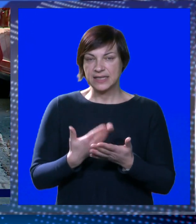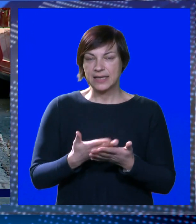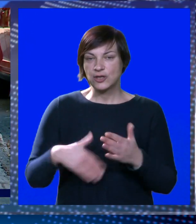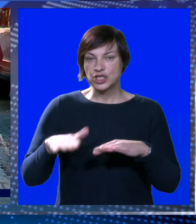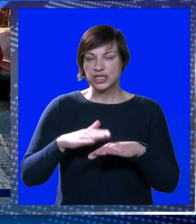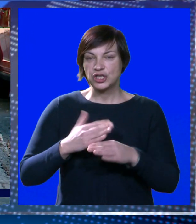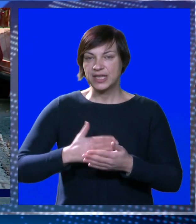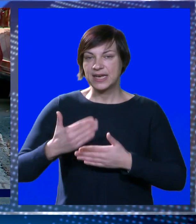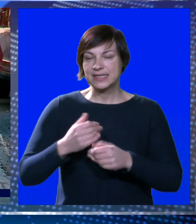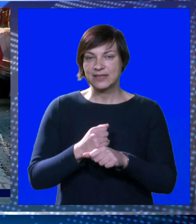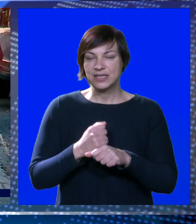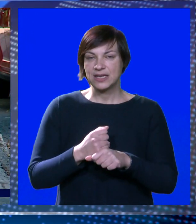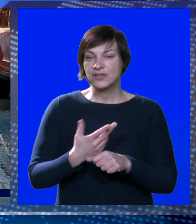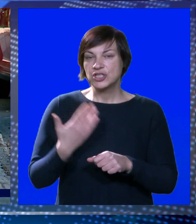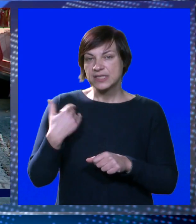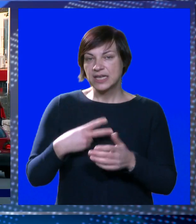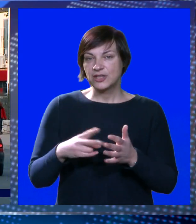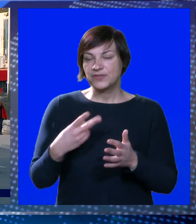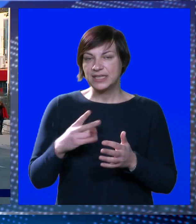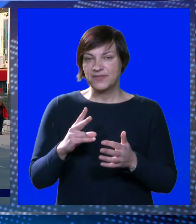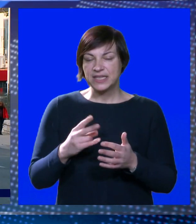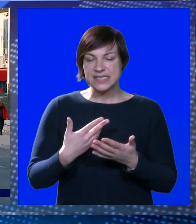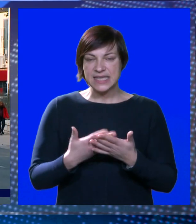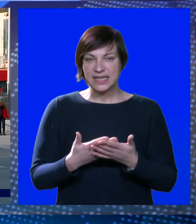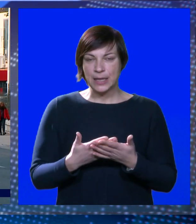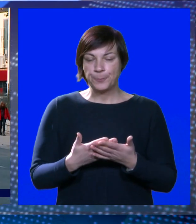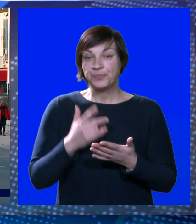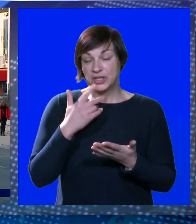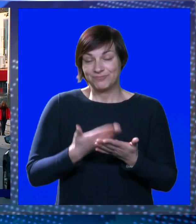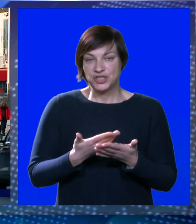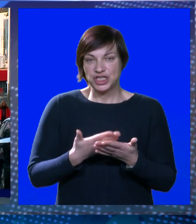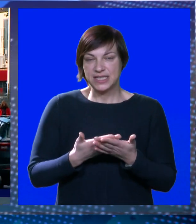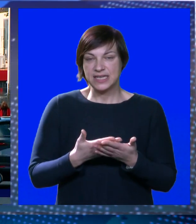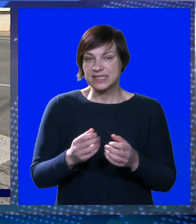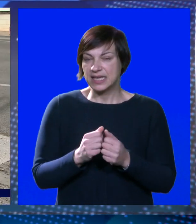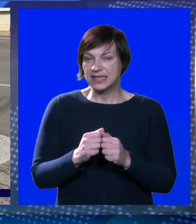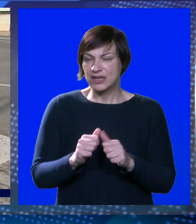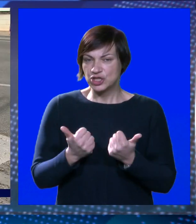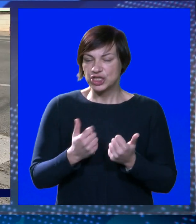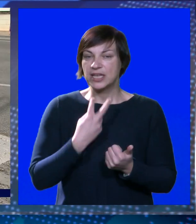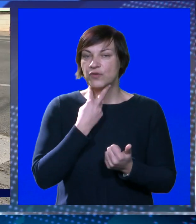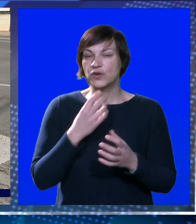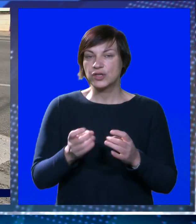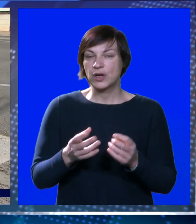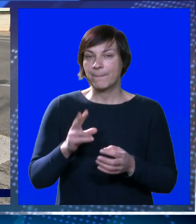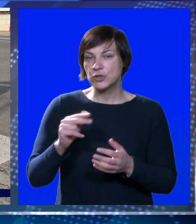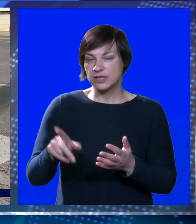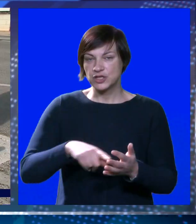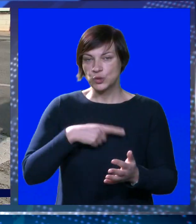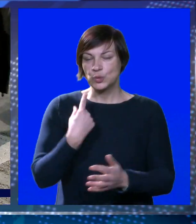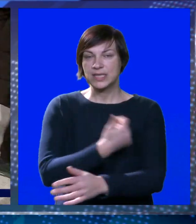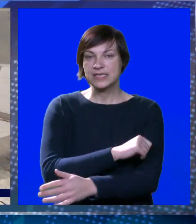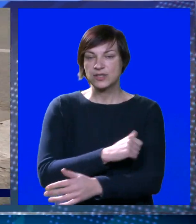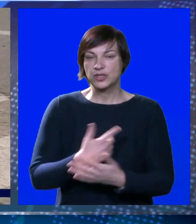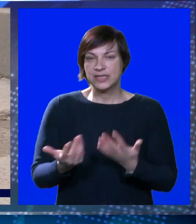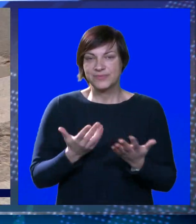Tako će doda je nastaviti raditi ono što se radilo do 2020. No činjenica je da oštećenje u Vukovarskoj ulici postoji već dugi niz